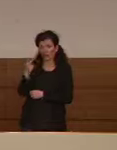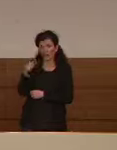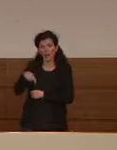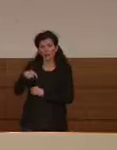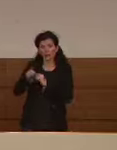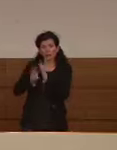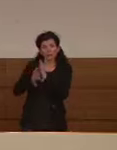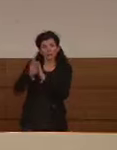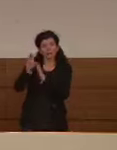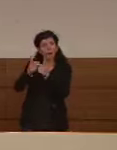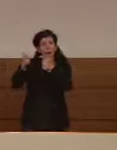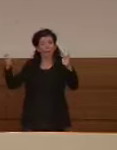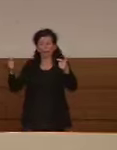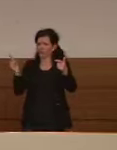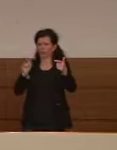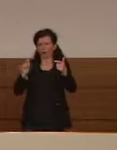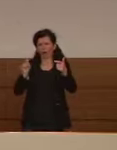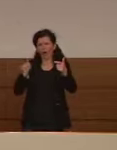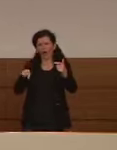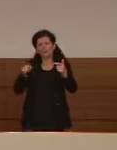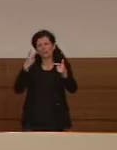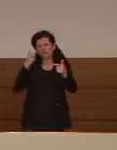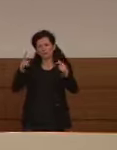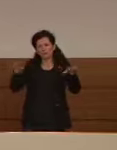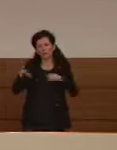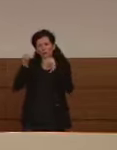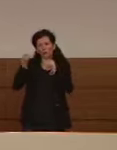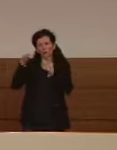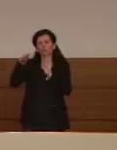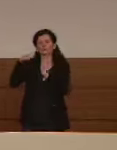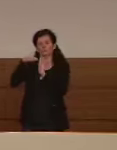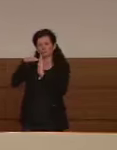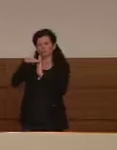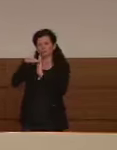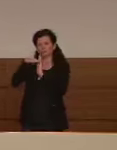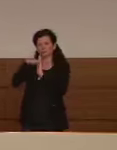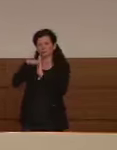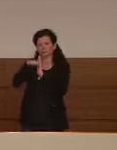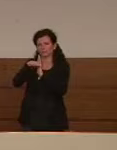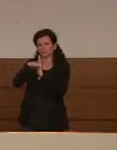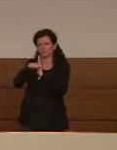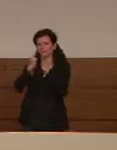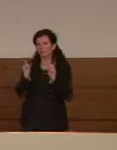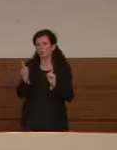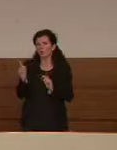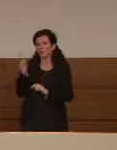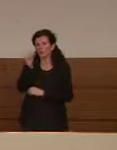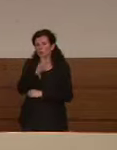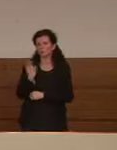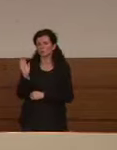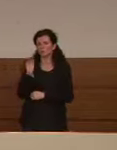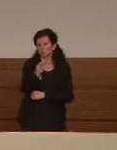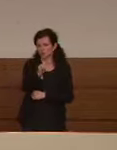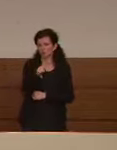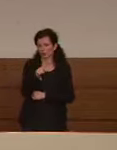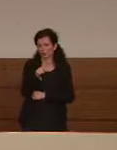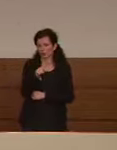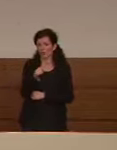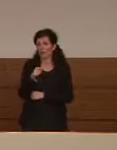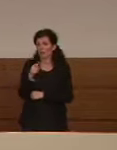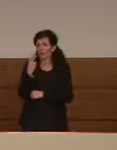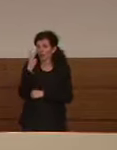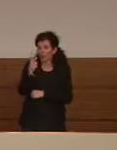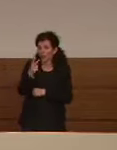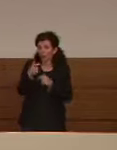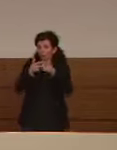stiamo vedendo un leggero decremento con stabilizzazione nei casi che riportano quotidianamente che non è un incremento se